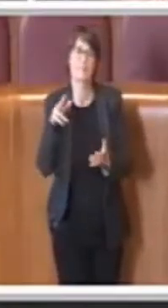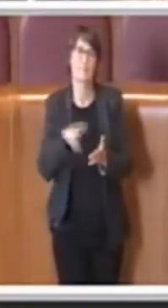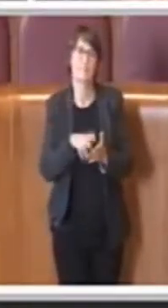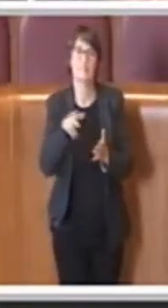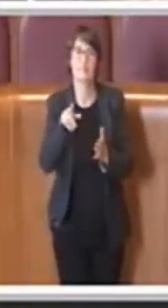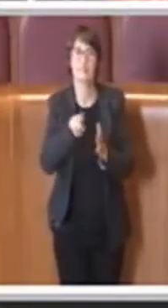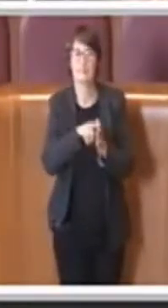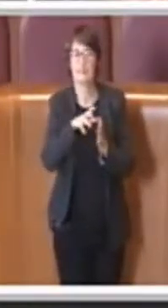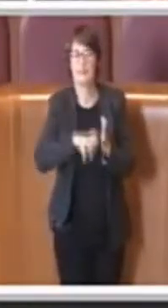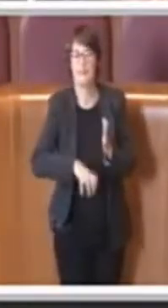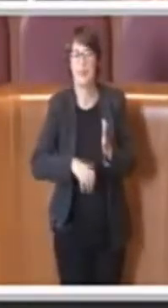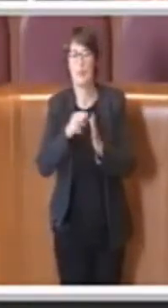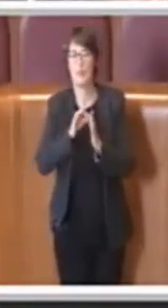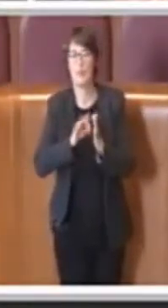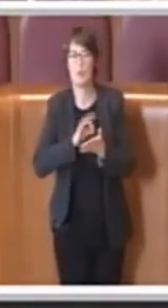insomma, voteremo a favore. Grazie.